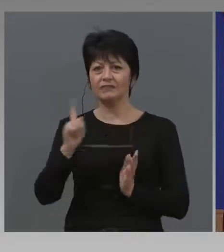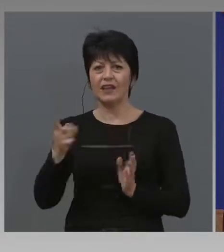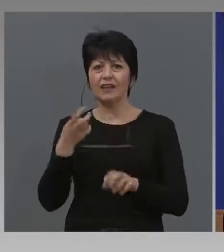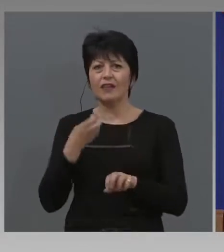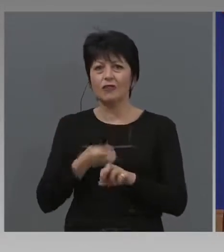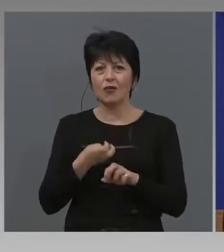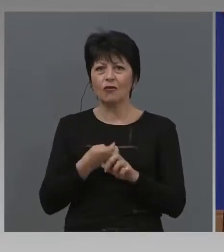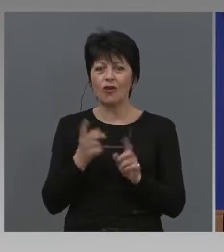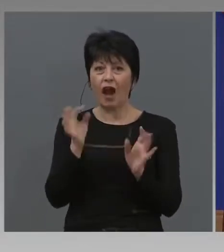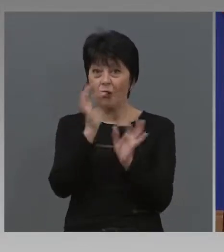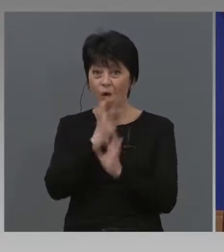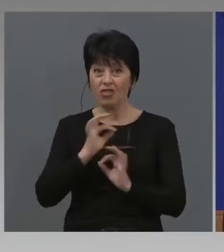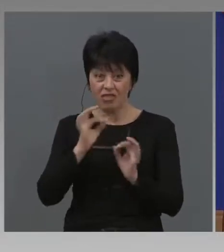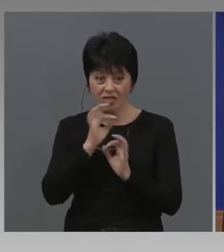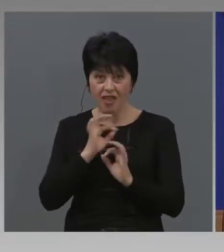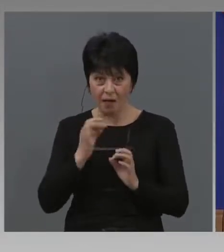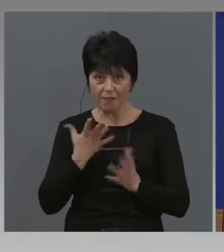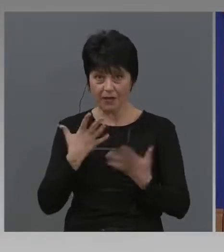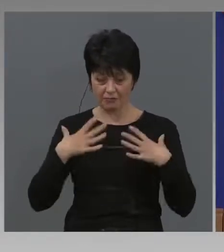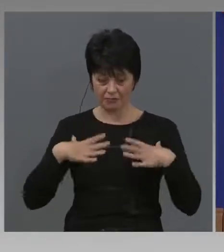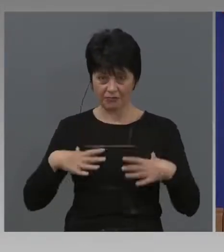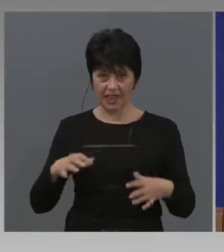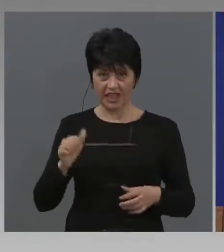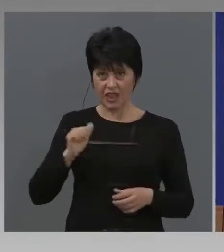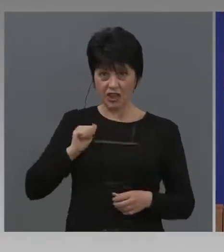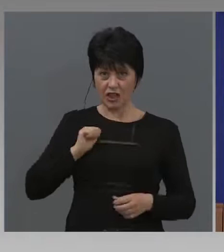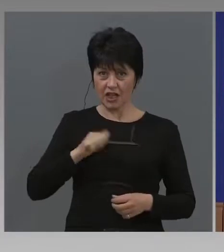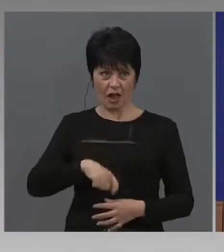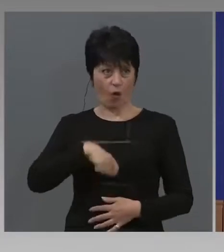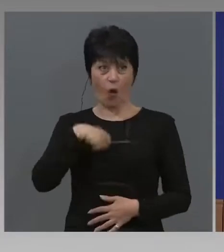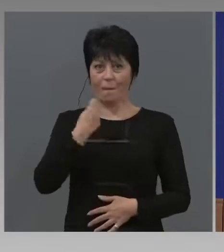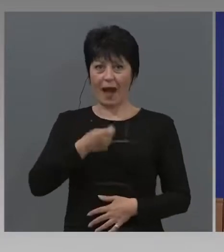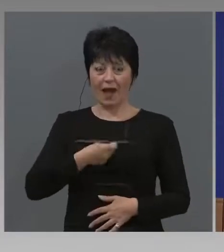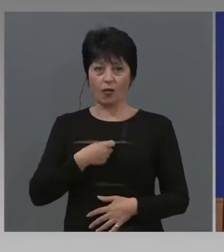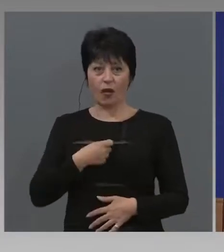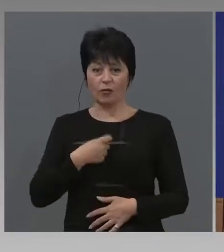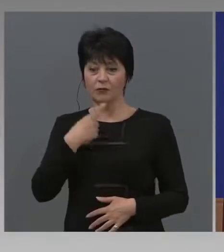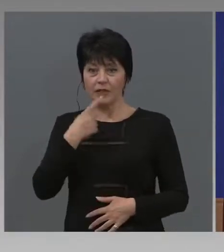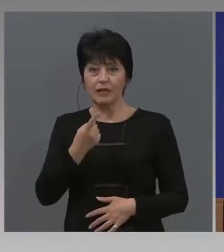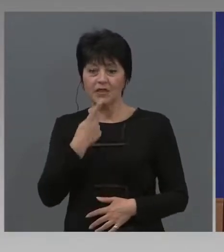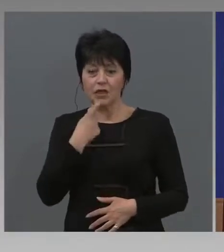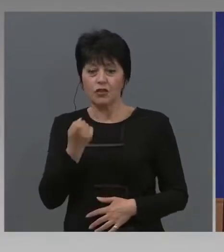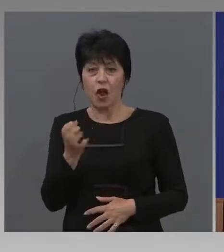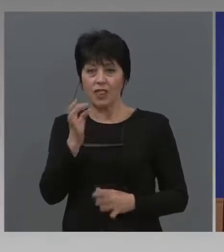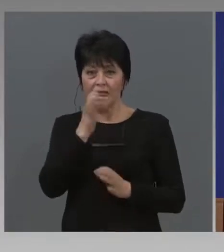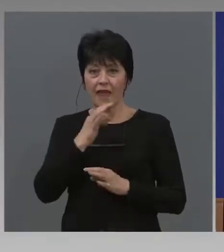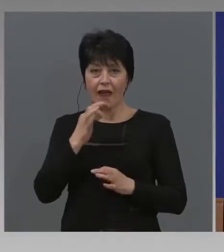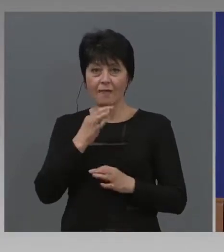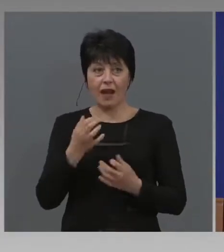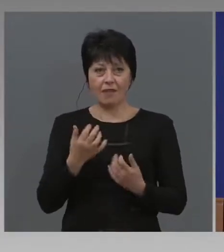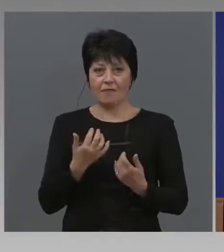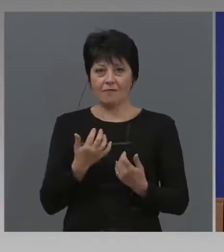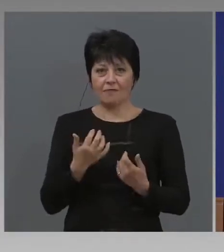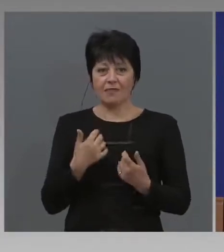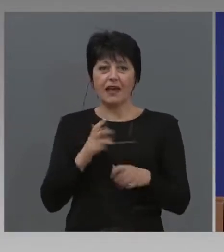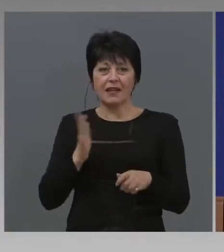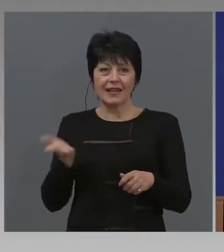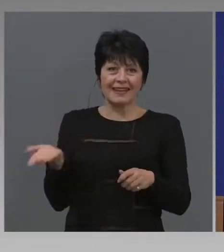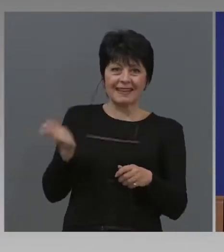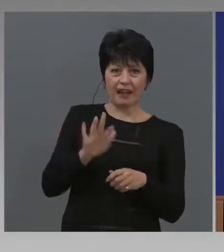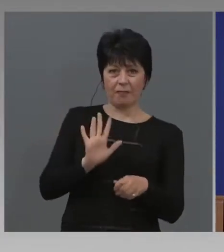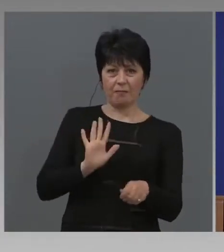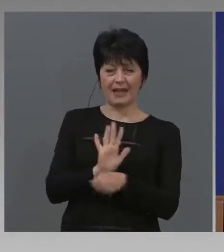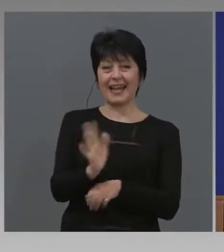на моя пресцентър, да отида да питам защо няма. След като ние с над 15 000 вече сме дали,